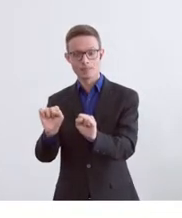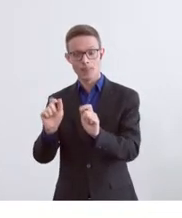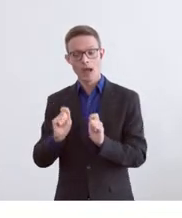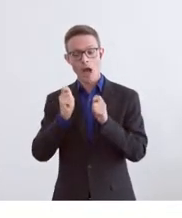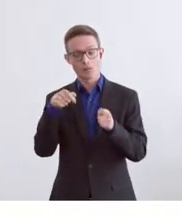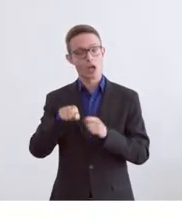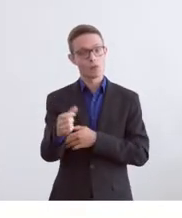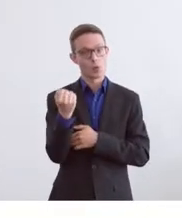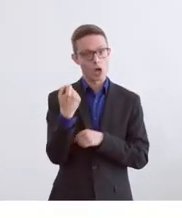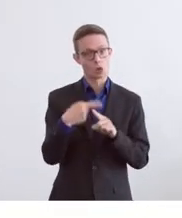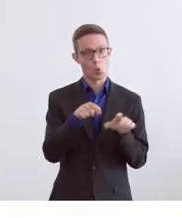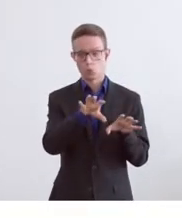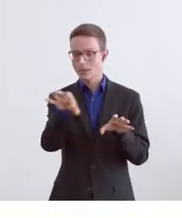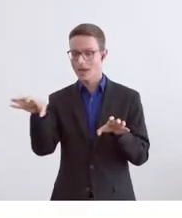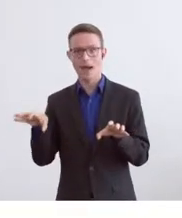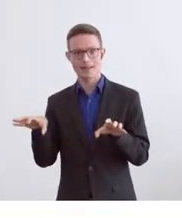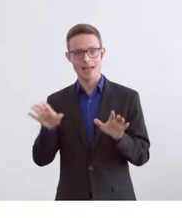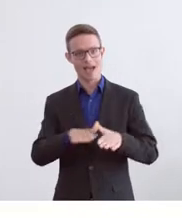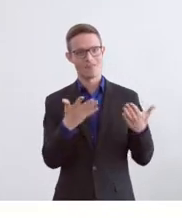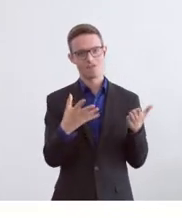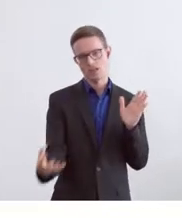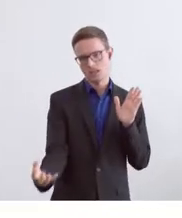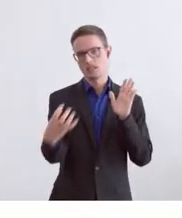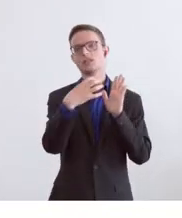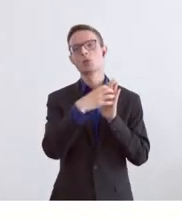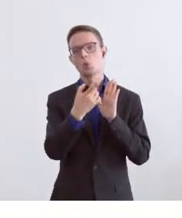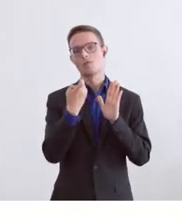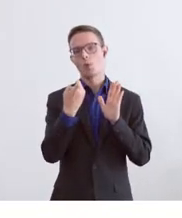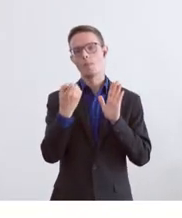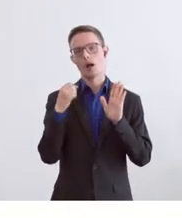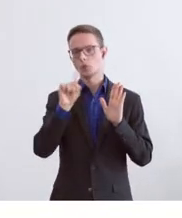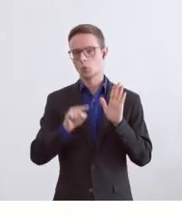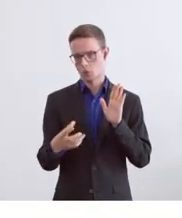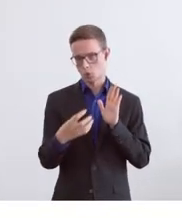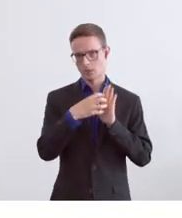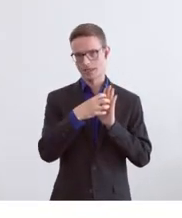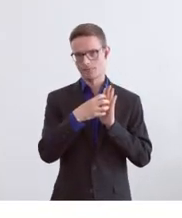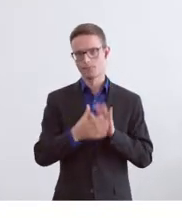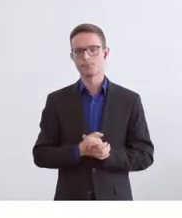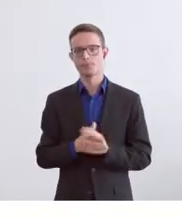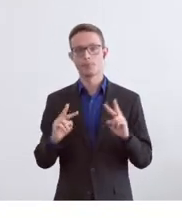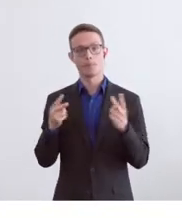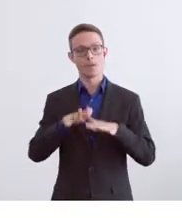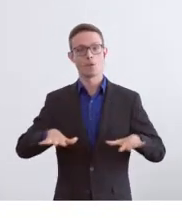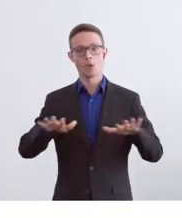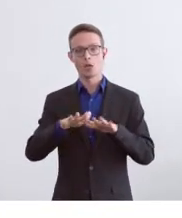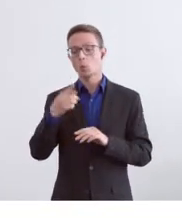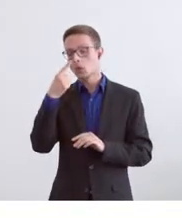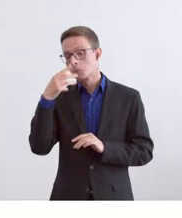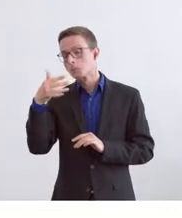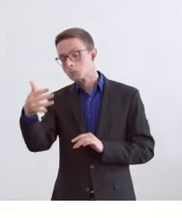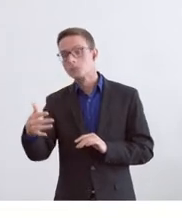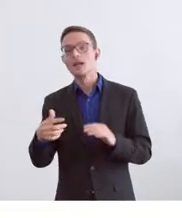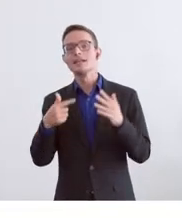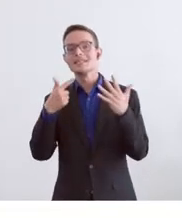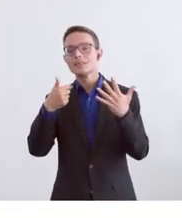Gemeinden in der Verfassung des Kantons Zürich zu verankern. 67 Prozent, voraussichtlich 67